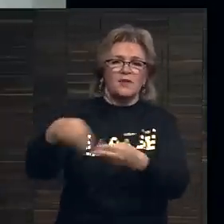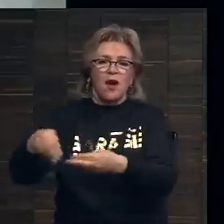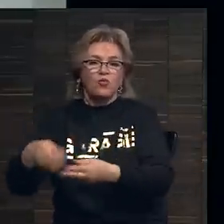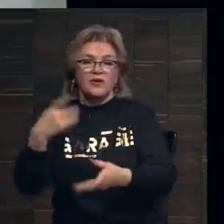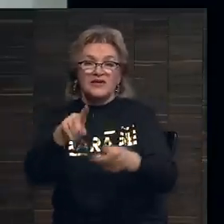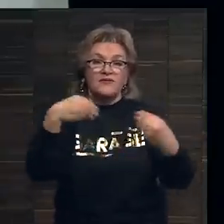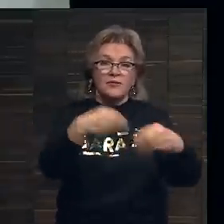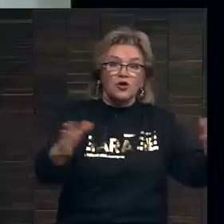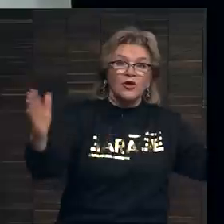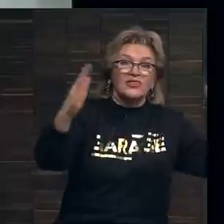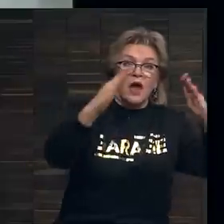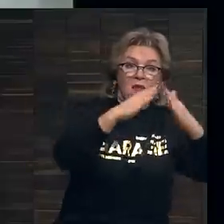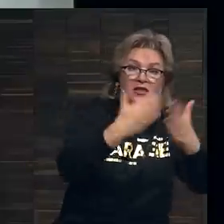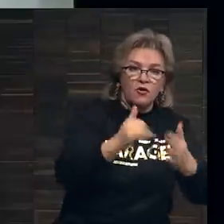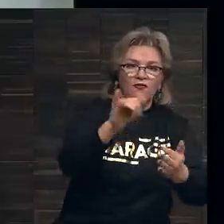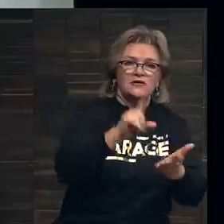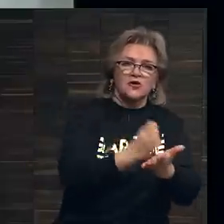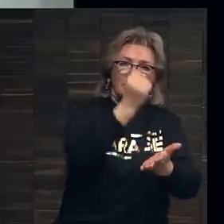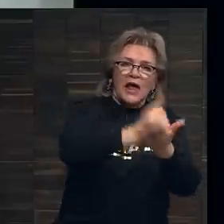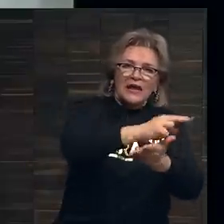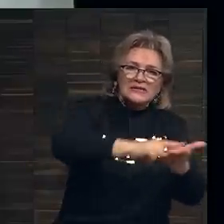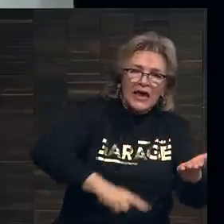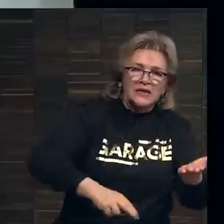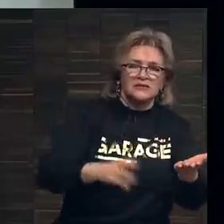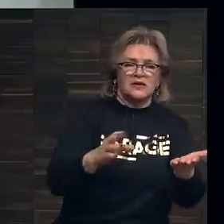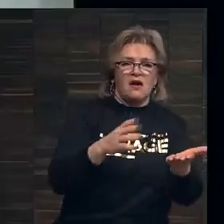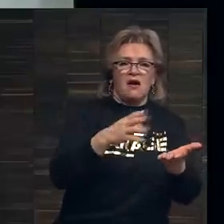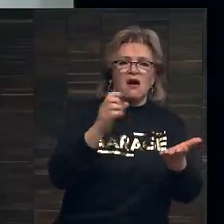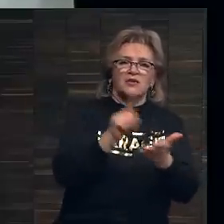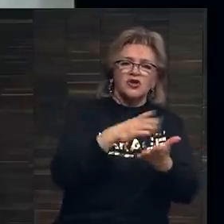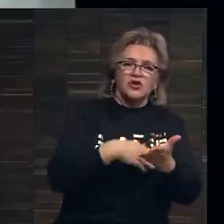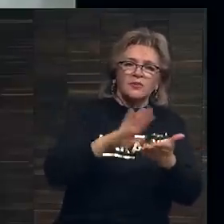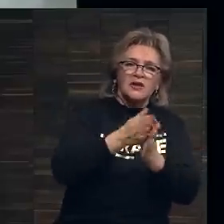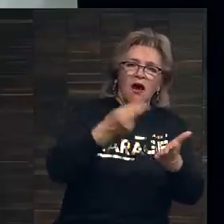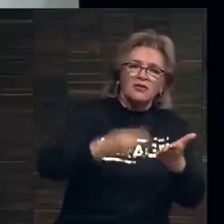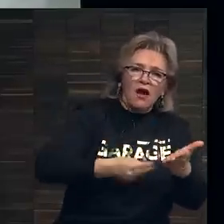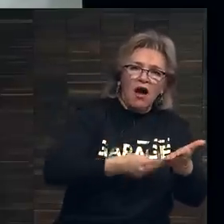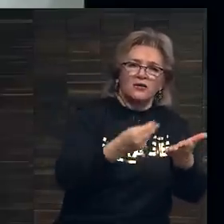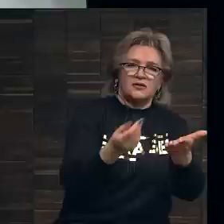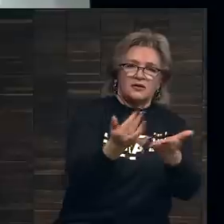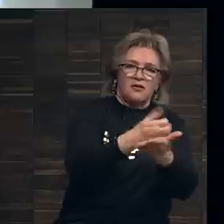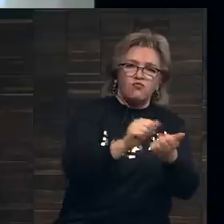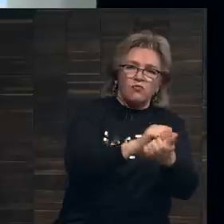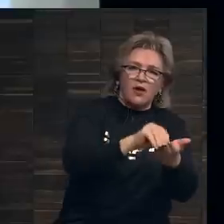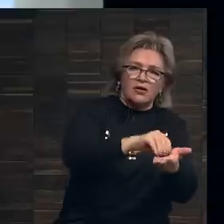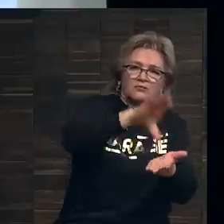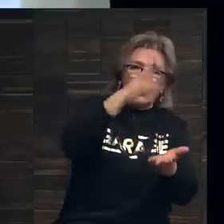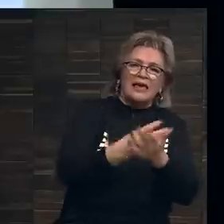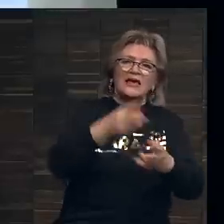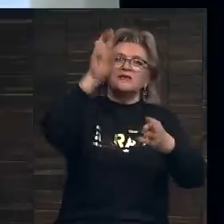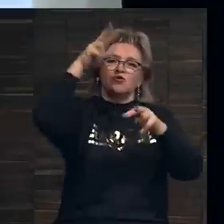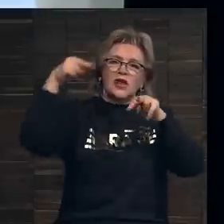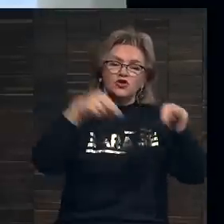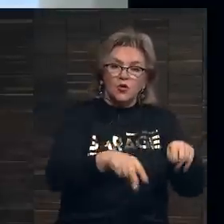Если вы продаете дома, например, у вас должна быть лицензия риэлтора, должны быть контракты определенного типа, есть госнадзор,